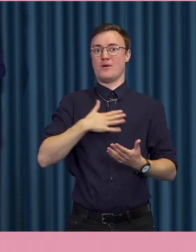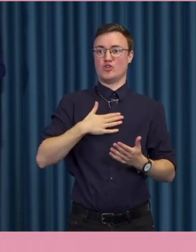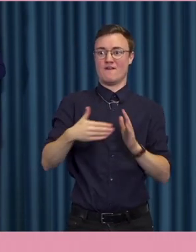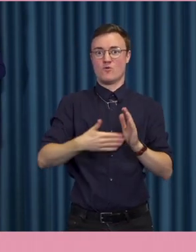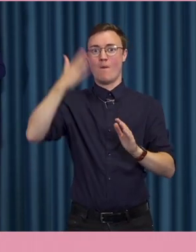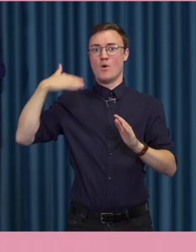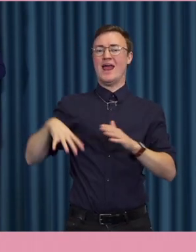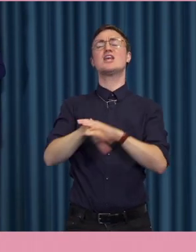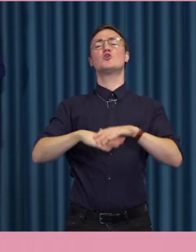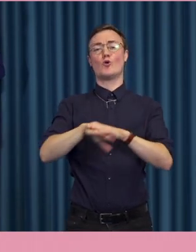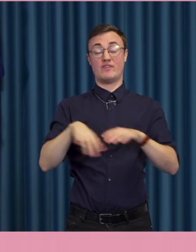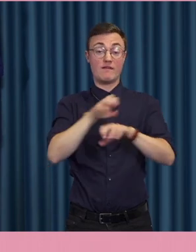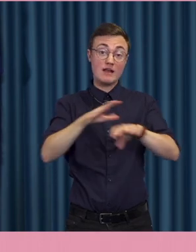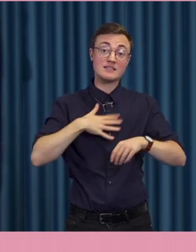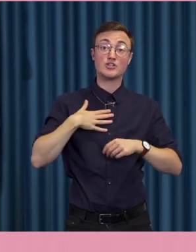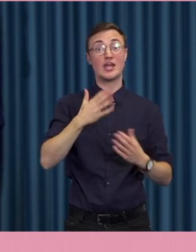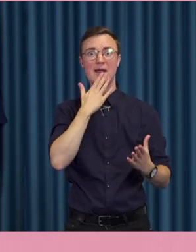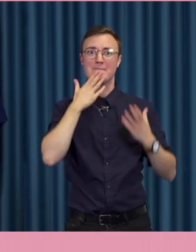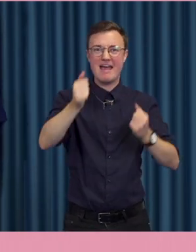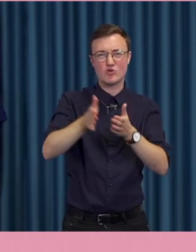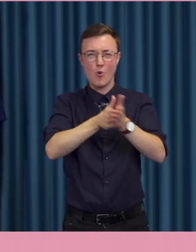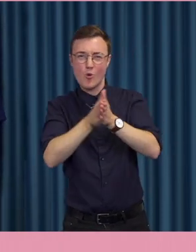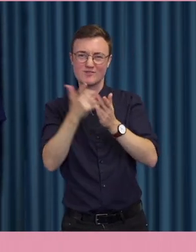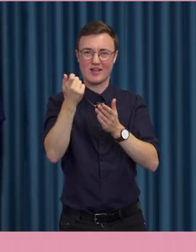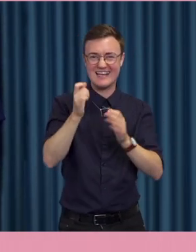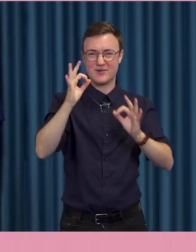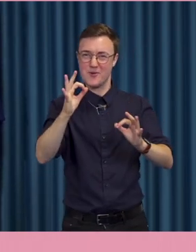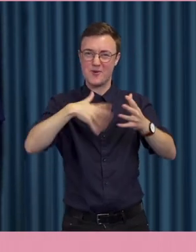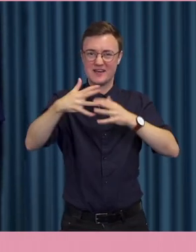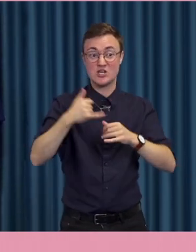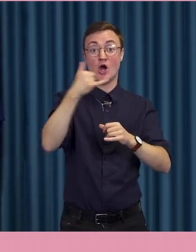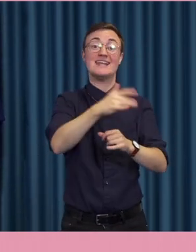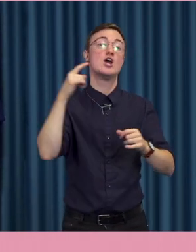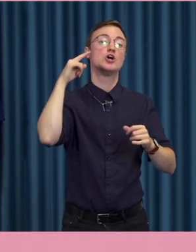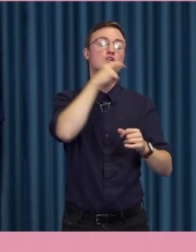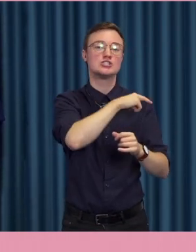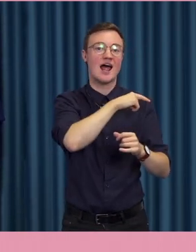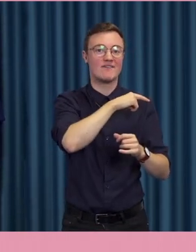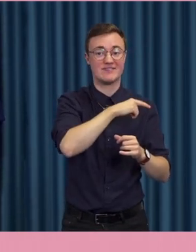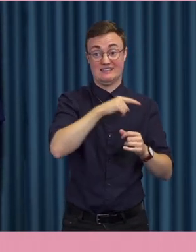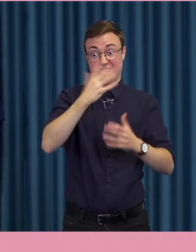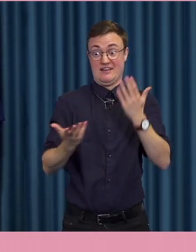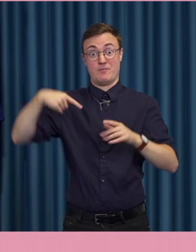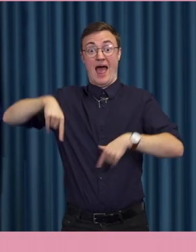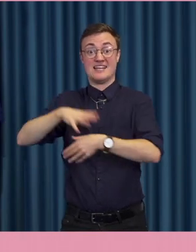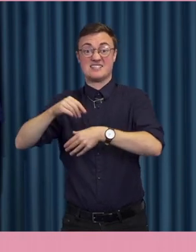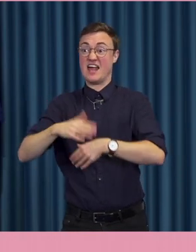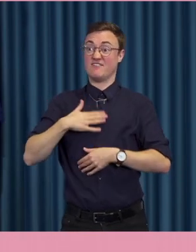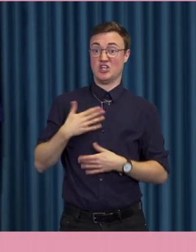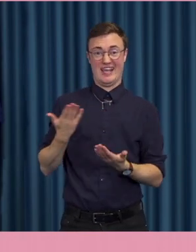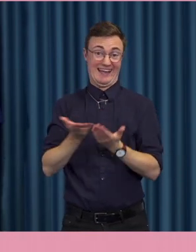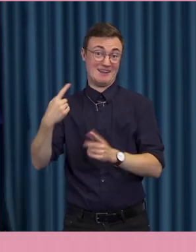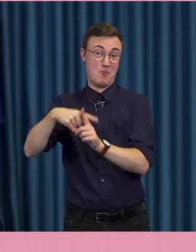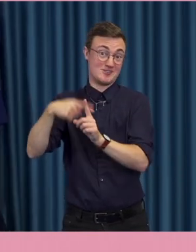flesta av oss tycker att det är bättre när det utmanar status quo i Belarus eller Ryssland än här i Sverige. Men i andra